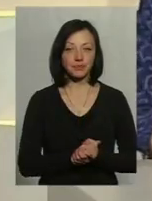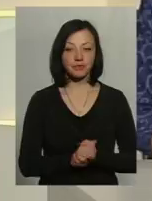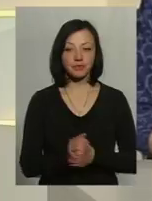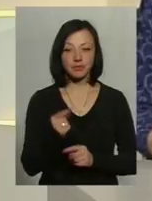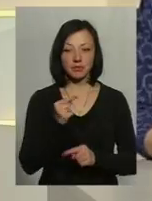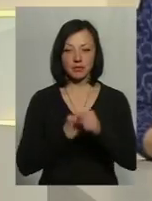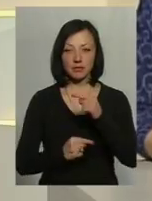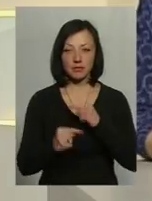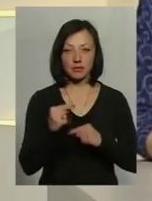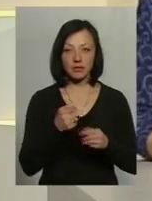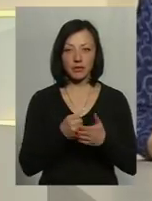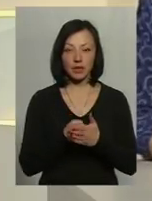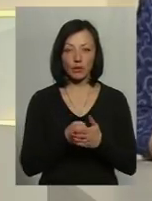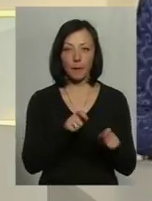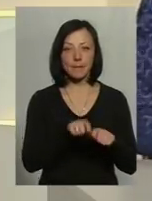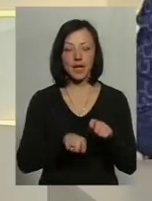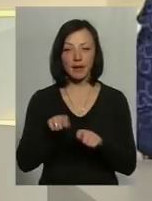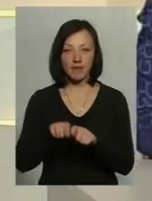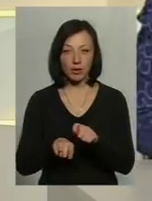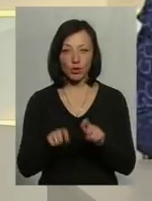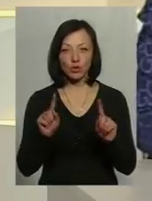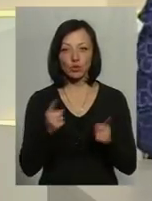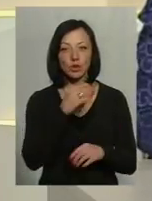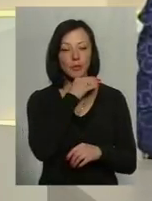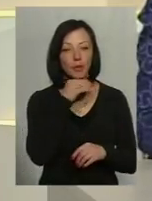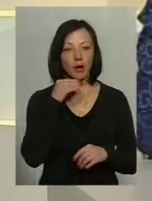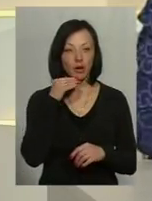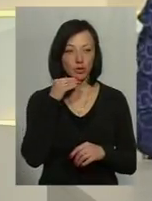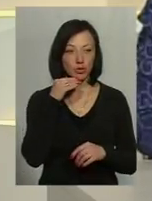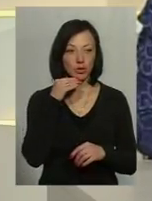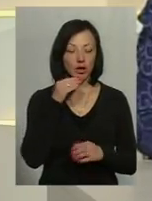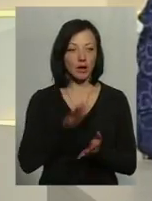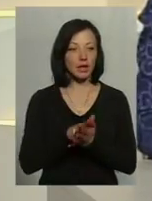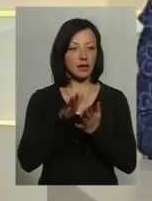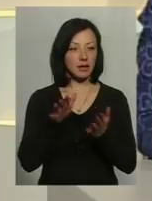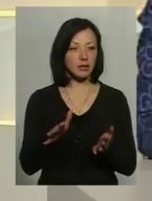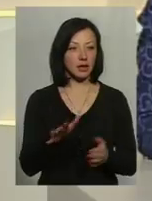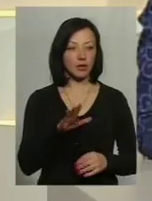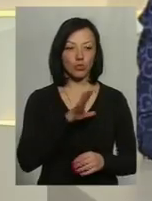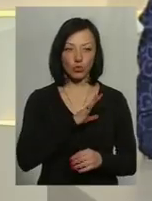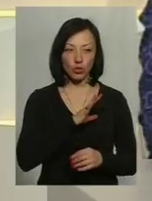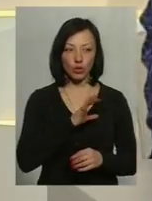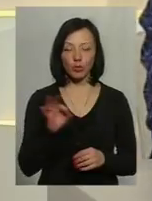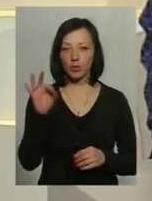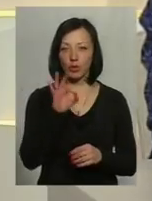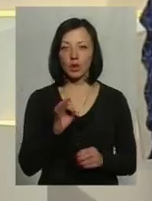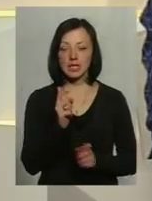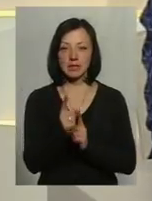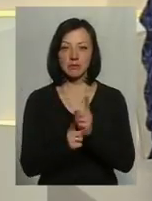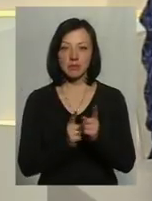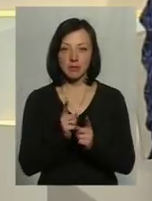Повертаючись до перевірок, дуже багато критик було щодо зміни,